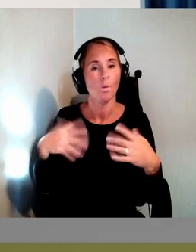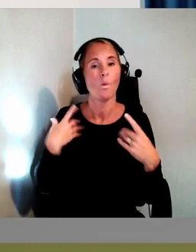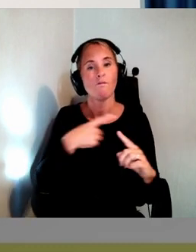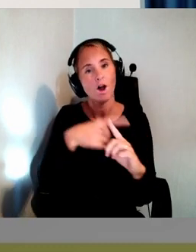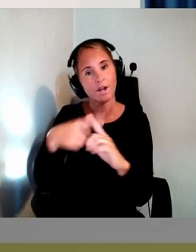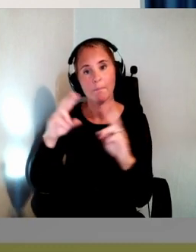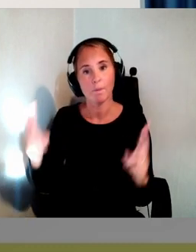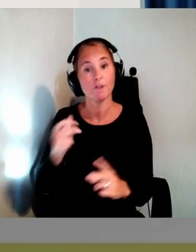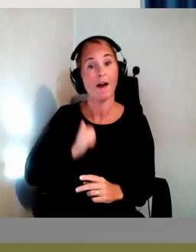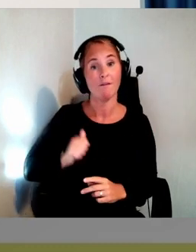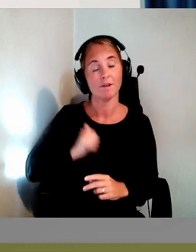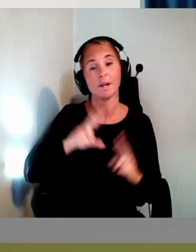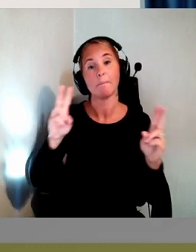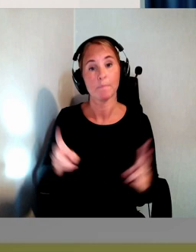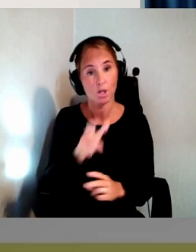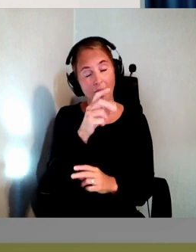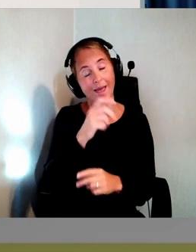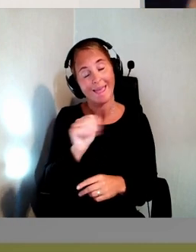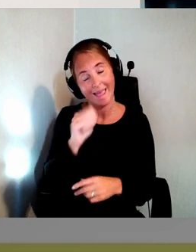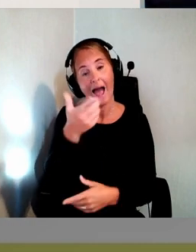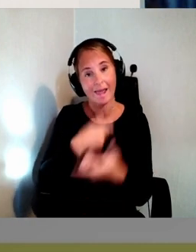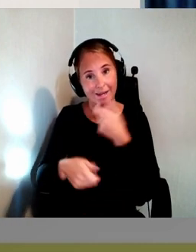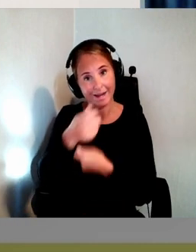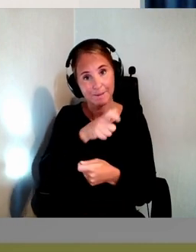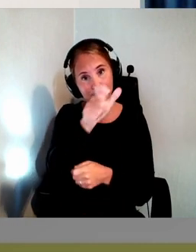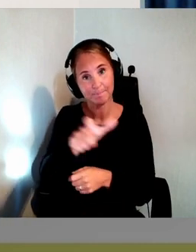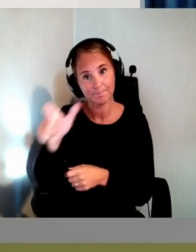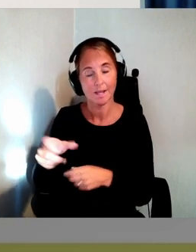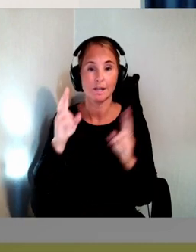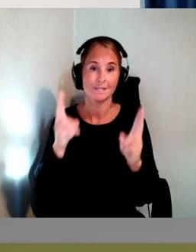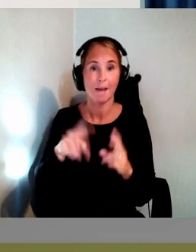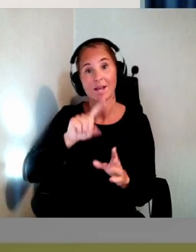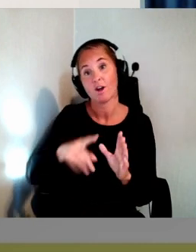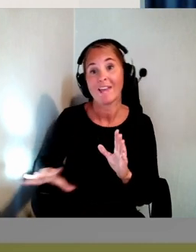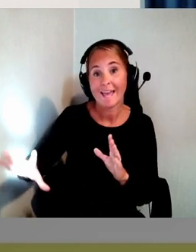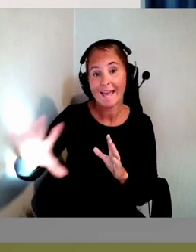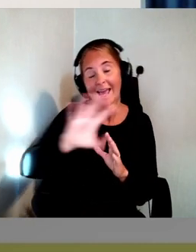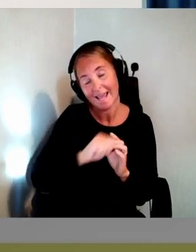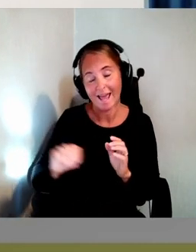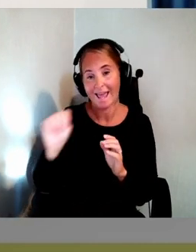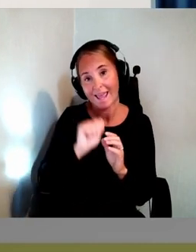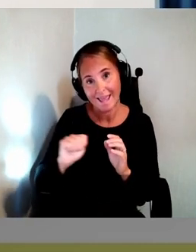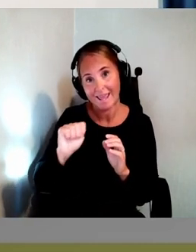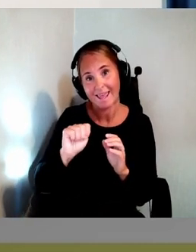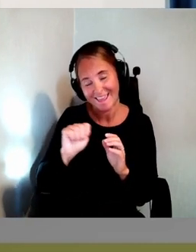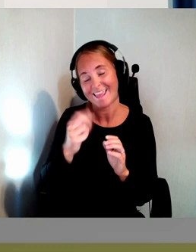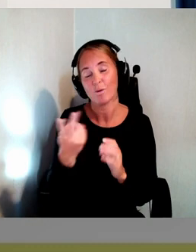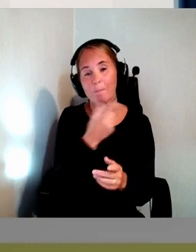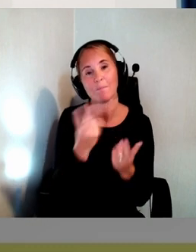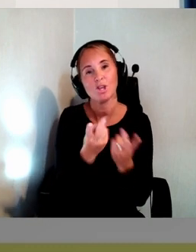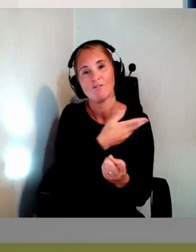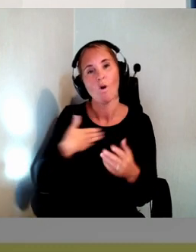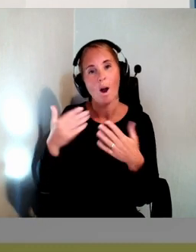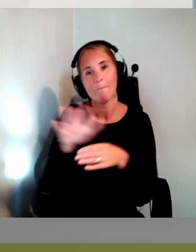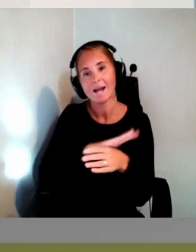användarna och för e-handlarna. Och sen är det som sagt samma krav i hela EU. Så vi får en större marknad. Sen finns det faktiskt